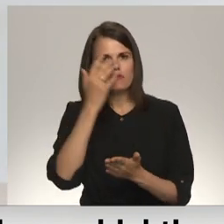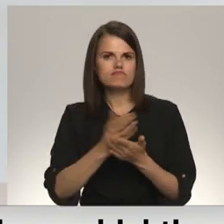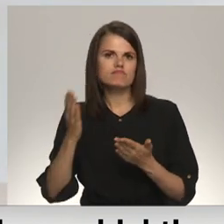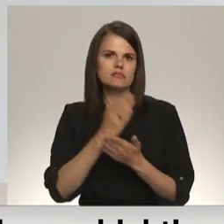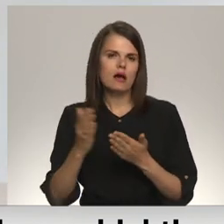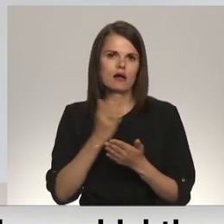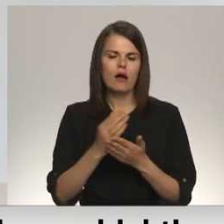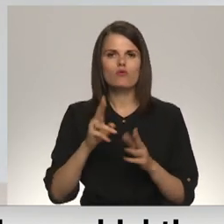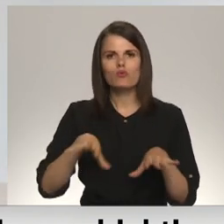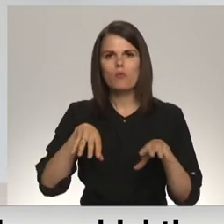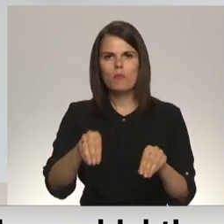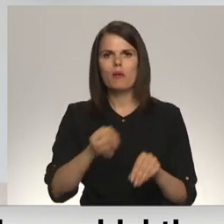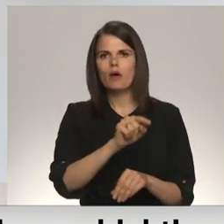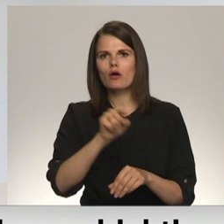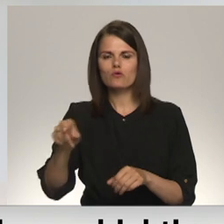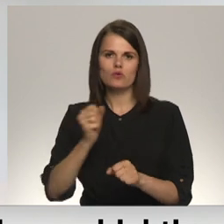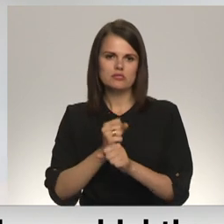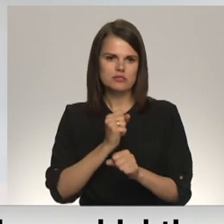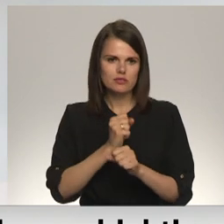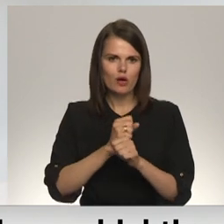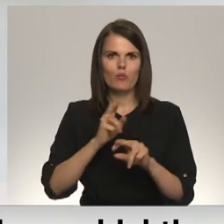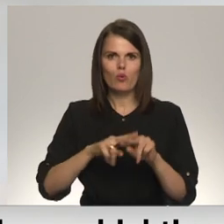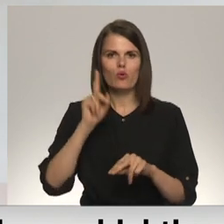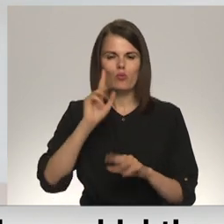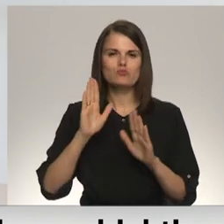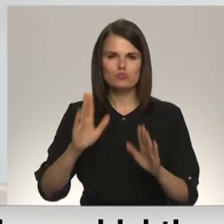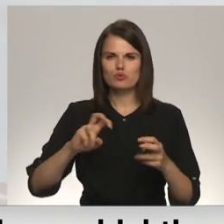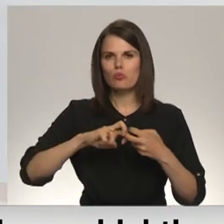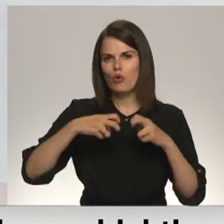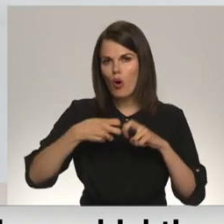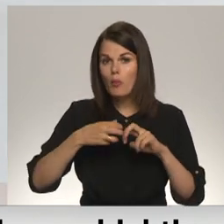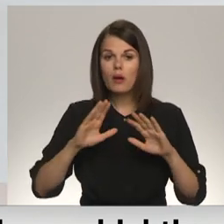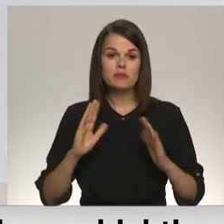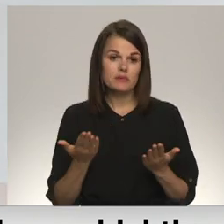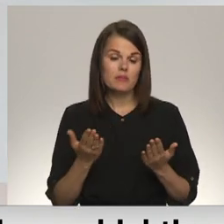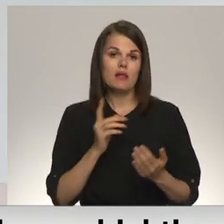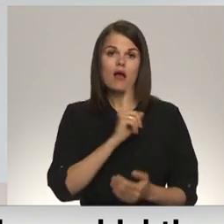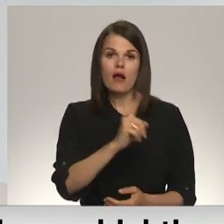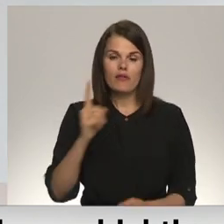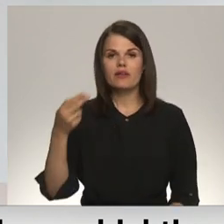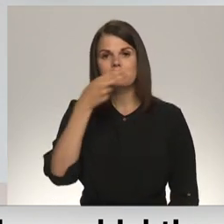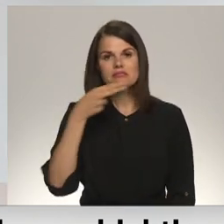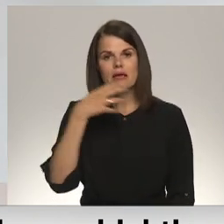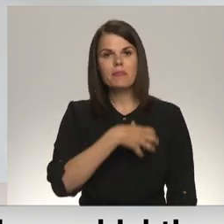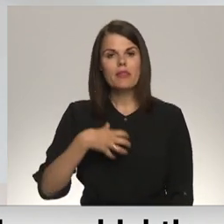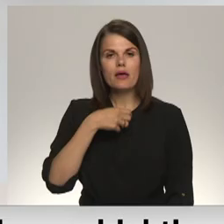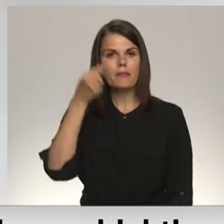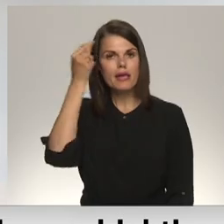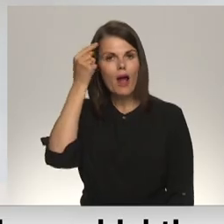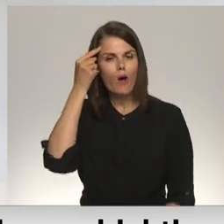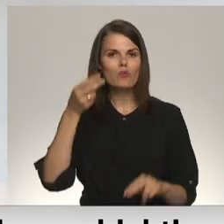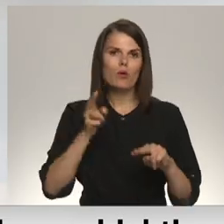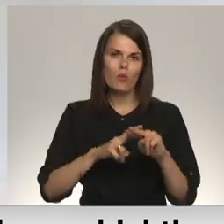pabeigt. Protams, tāds satirinājums būs, bet, manuprāt, katram saimniekam ir jādomā un